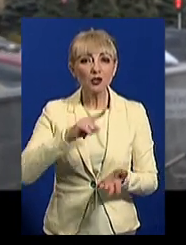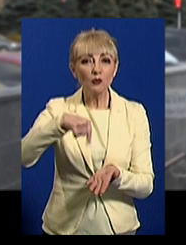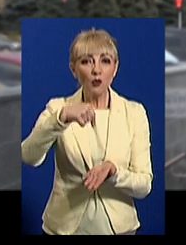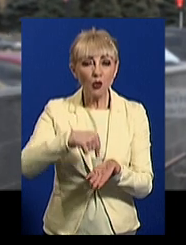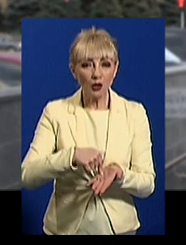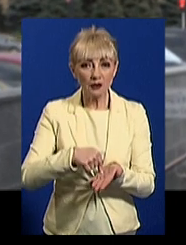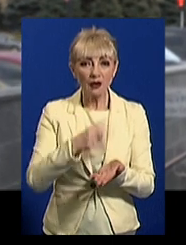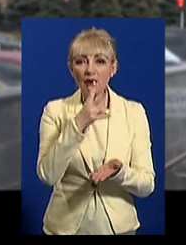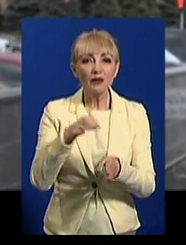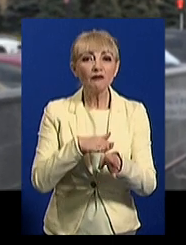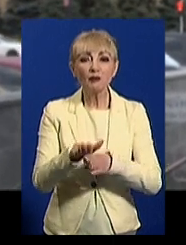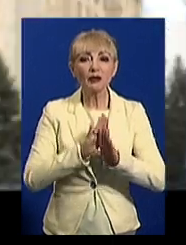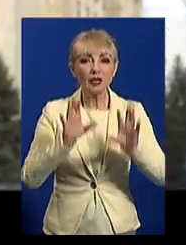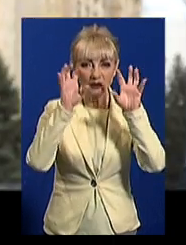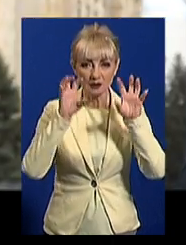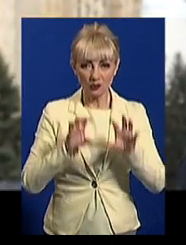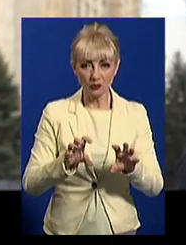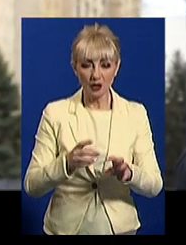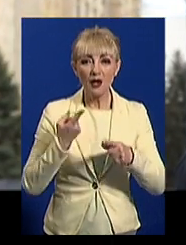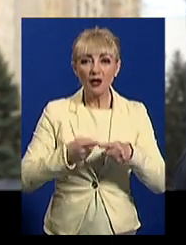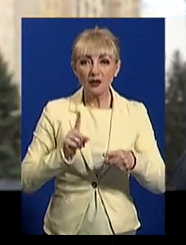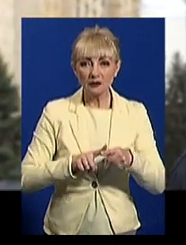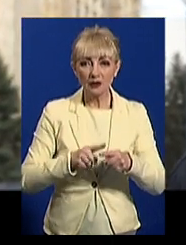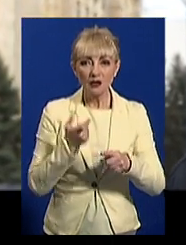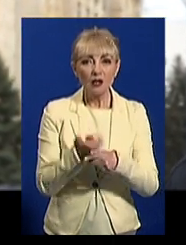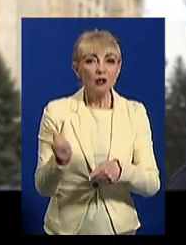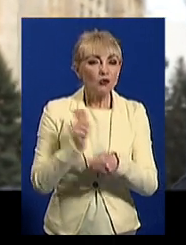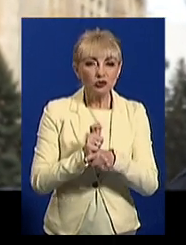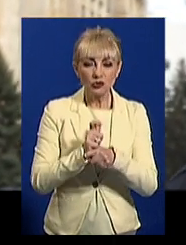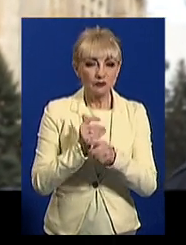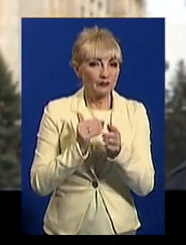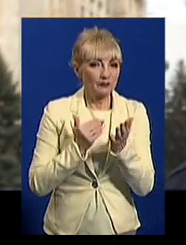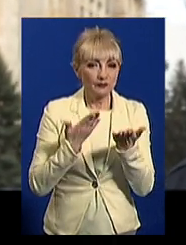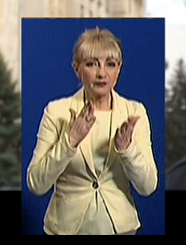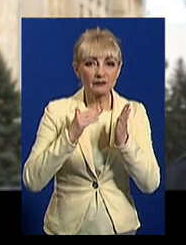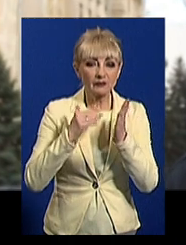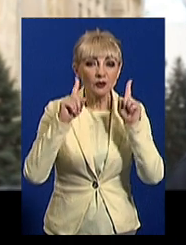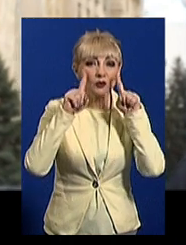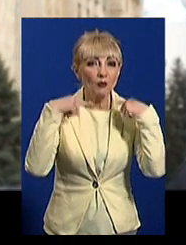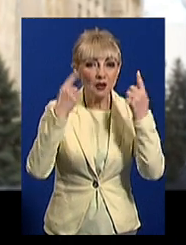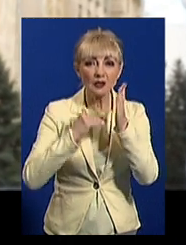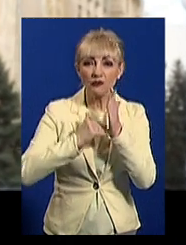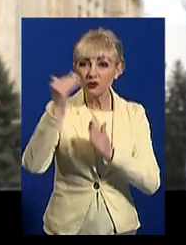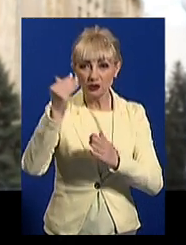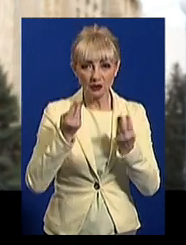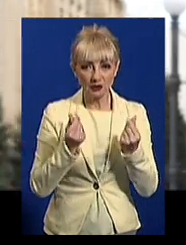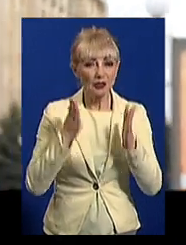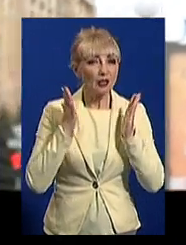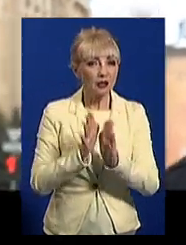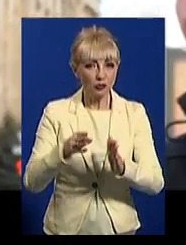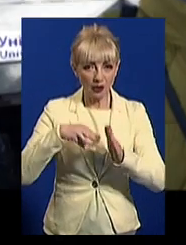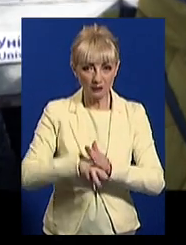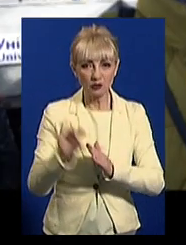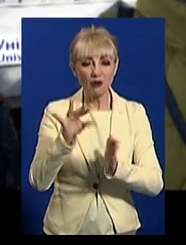не виконуються закони. Це дуже завищені ціни на весь, не тільки метро, і